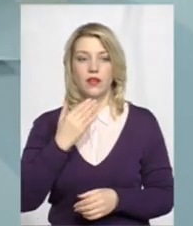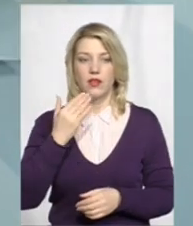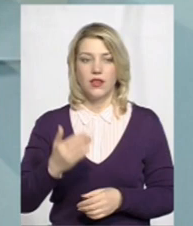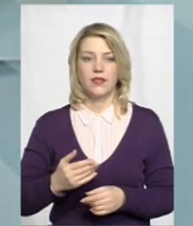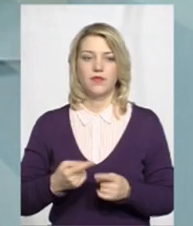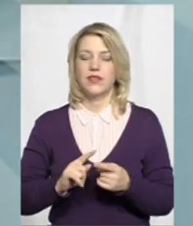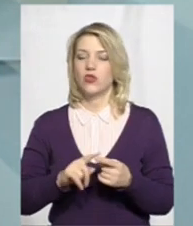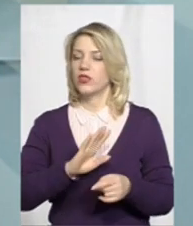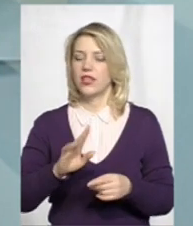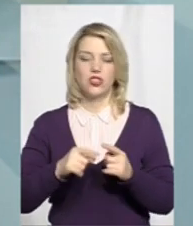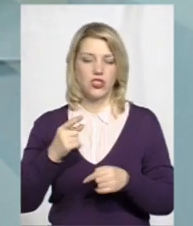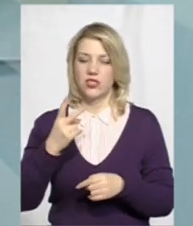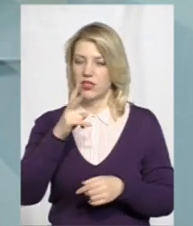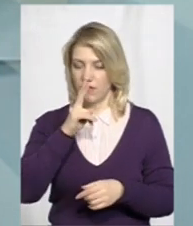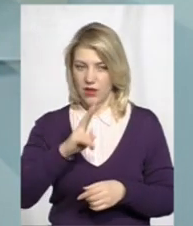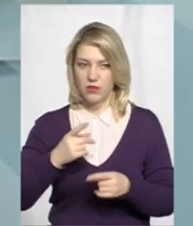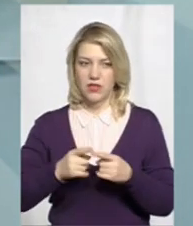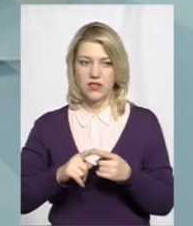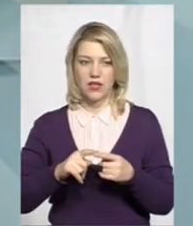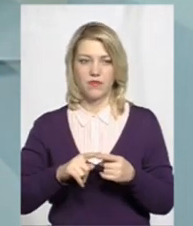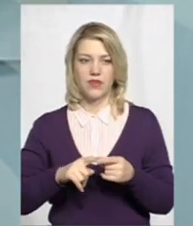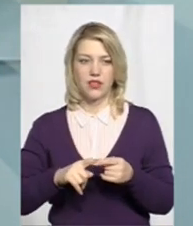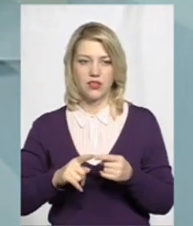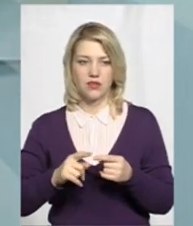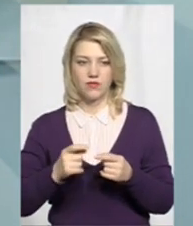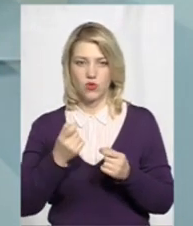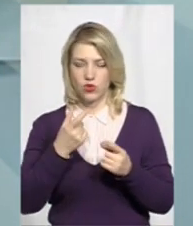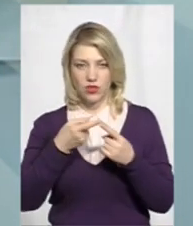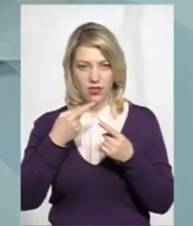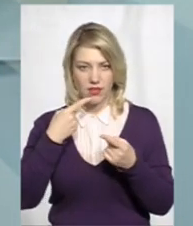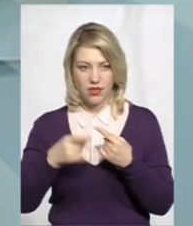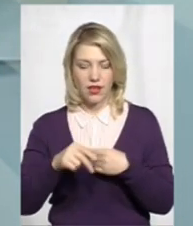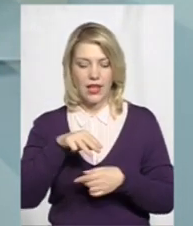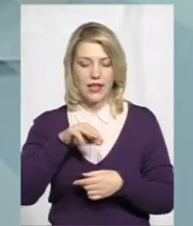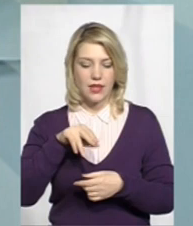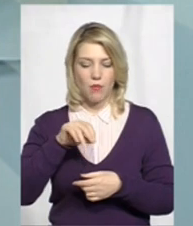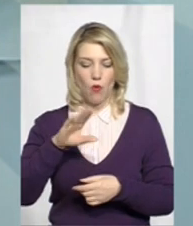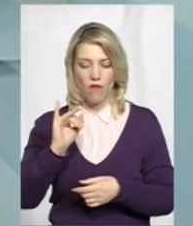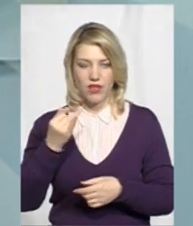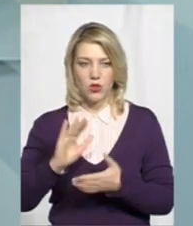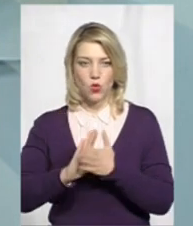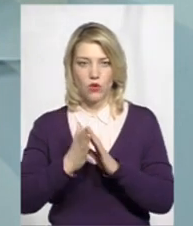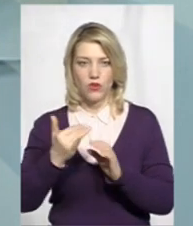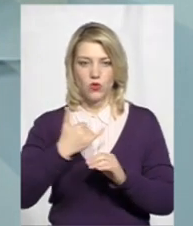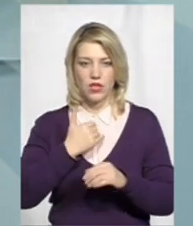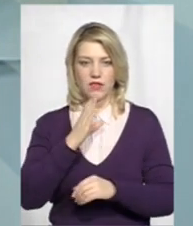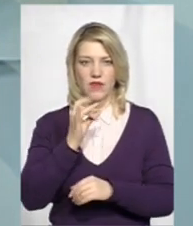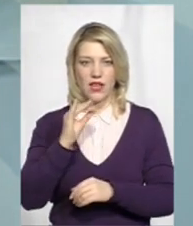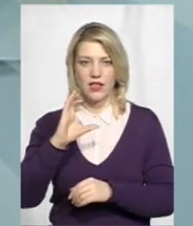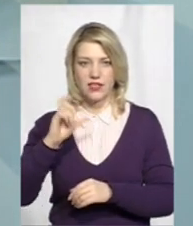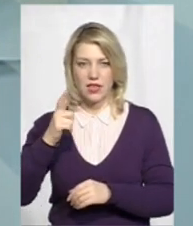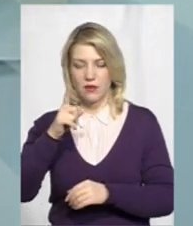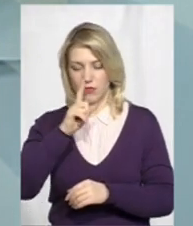не через два місяці, то трошечки не так. Типовий договір у нас у вересні місяці